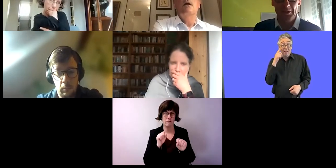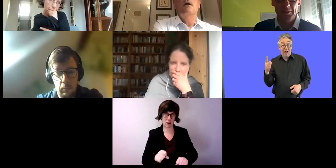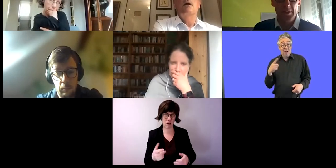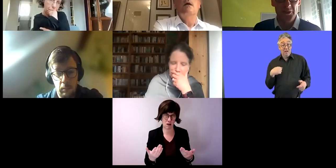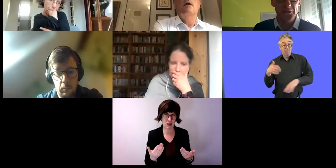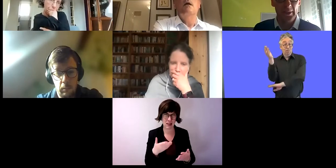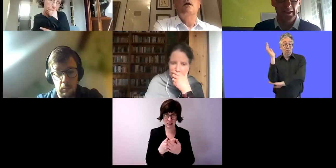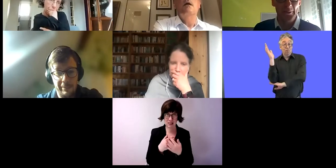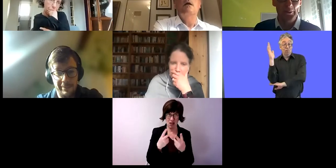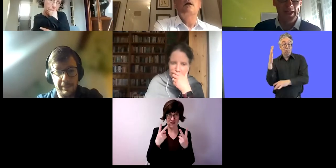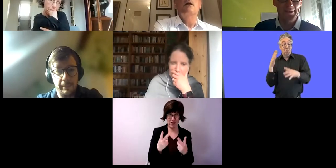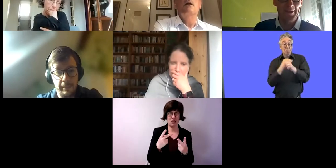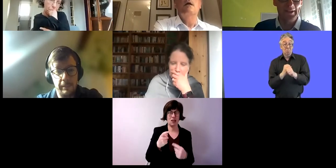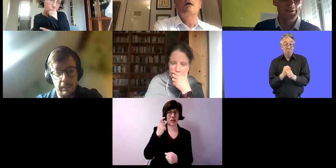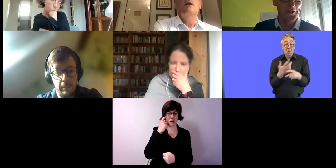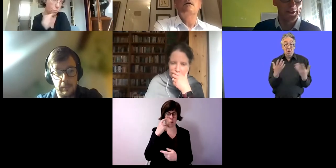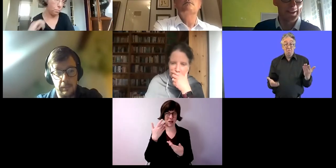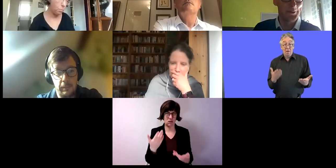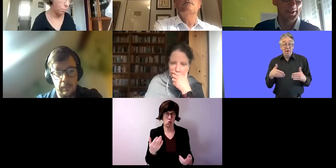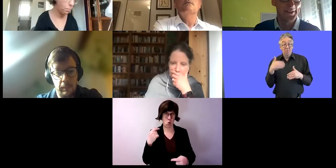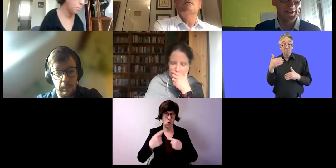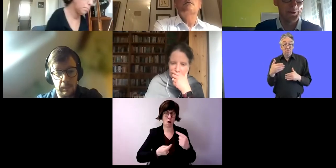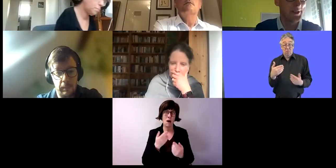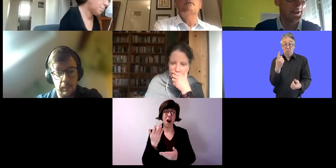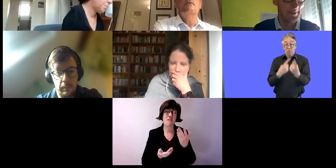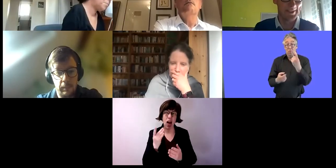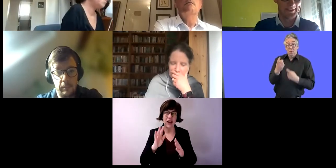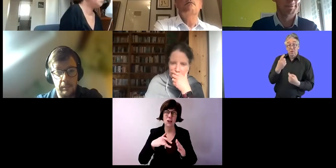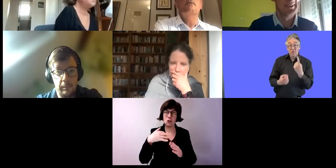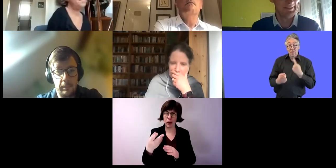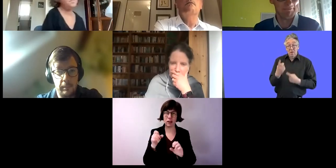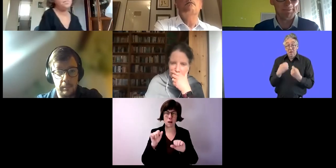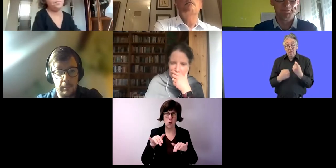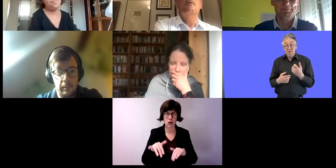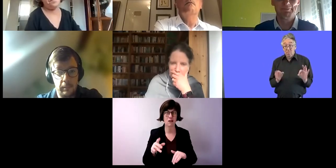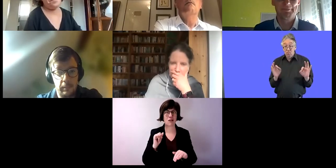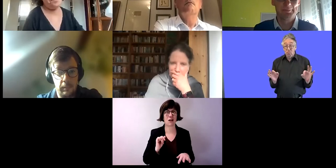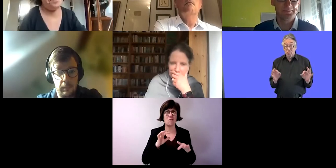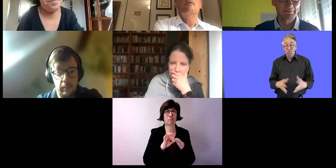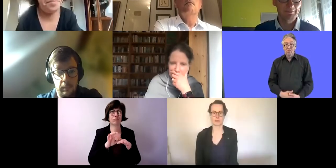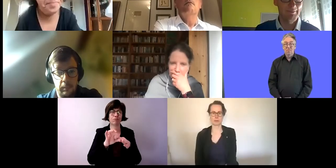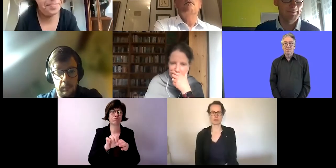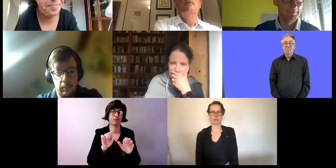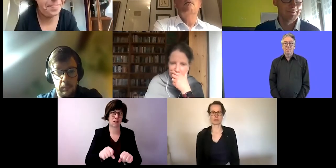das Wichtigste, was wir im Augenblick machen. Aber vielleicht gibt es ja später dann auch noch Fragen, auf die ich eingehen kann. Vielen Dank.